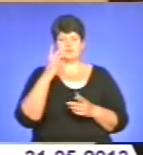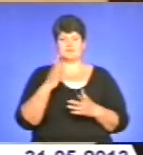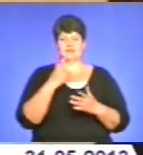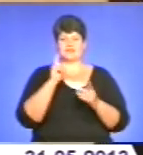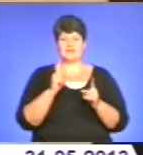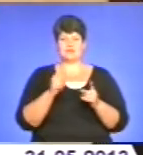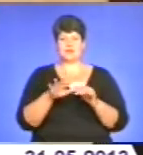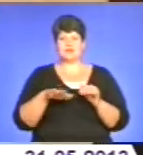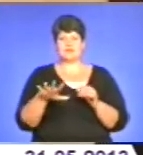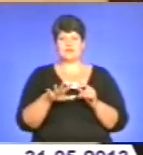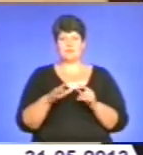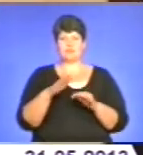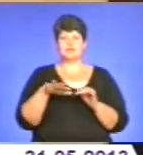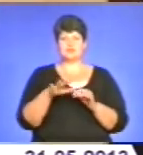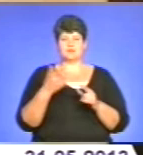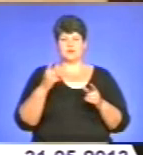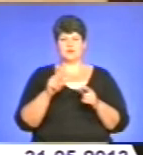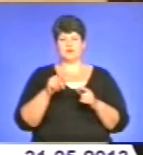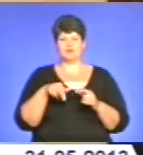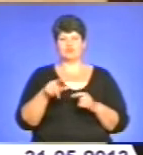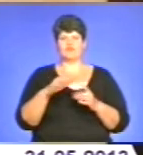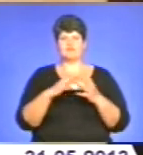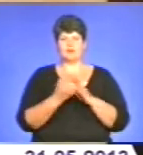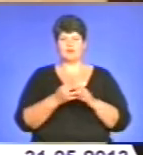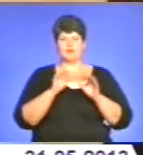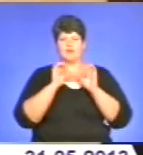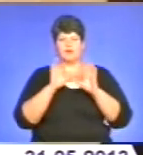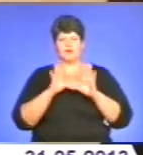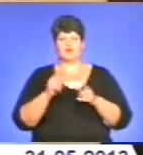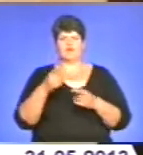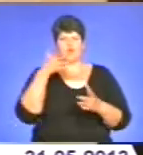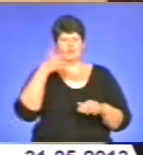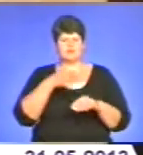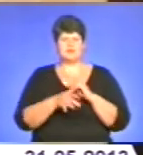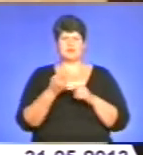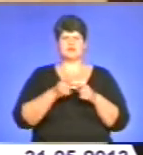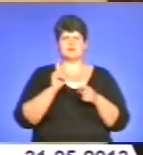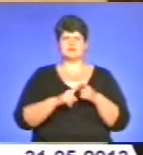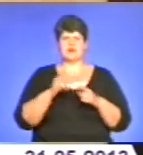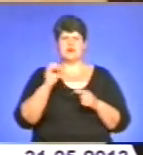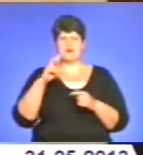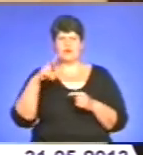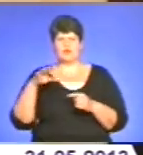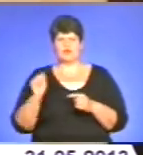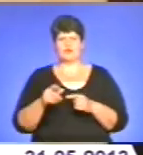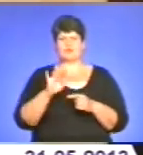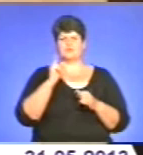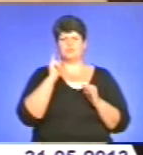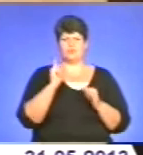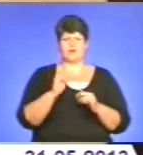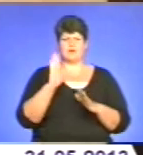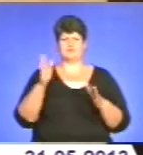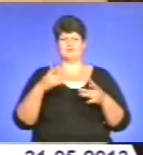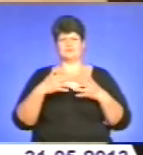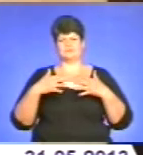якусь площадку, вони йдуть в село, підбурюють людей і розказують, що це ж ви розумієте, що це тут екологія, що як вам тут вже буде погано і тому